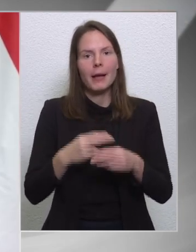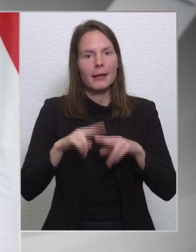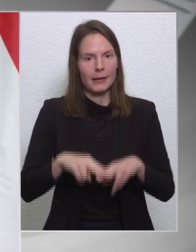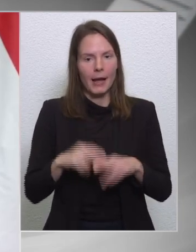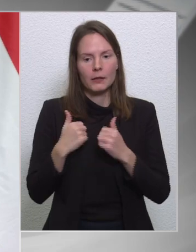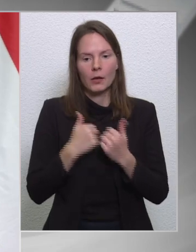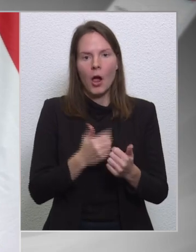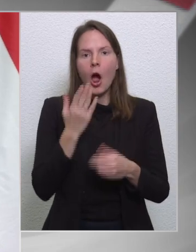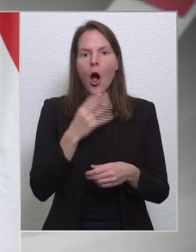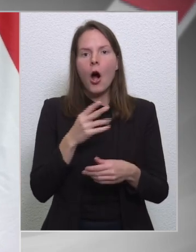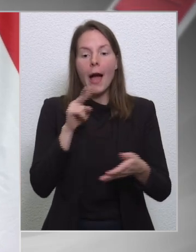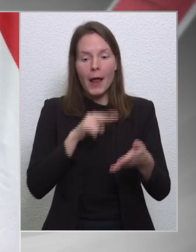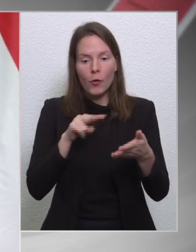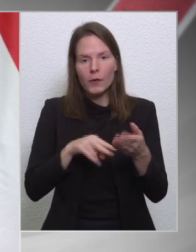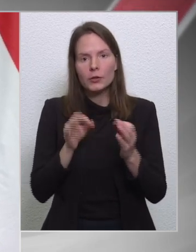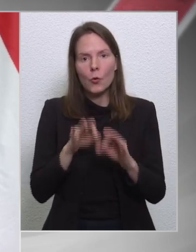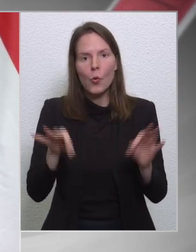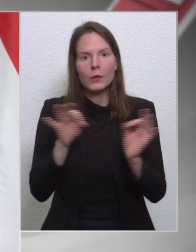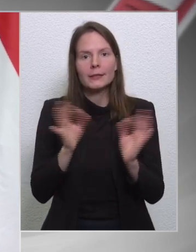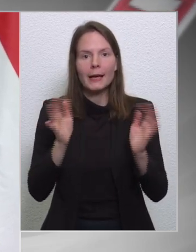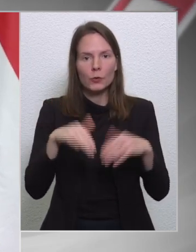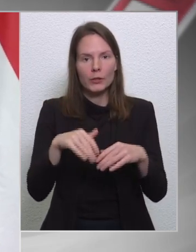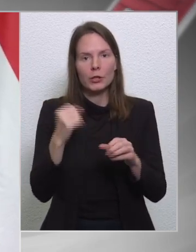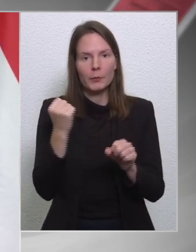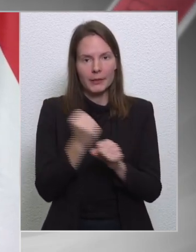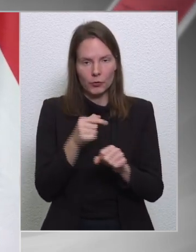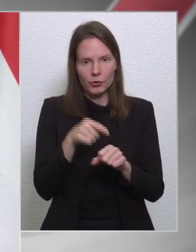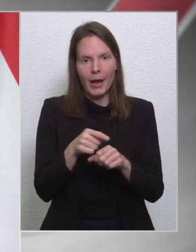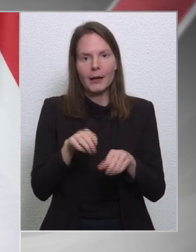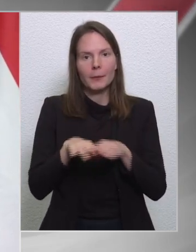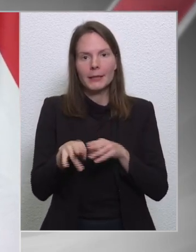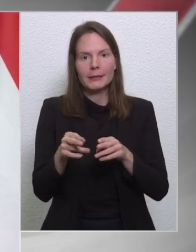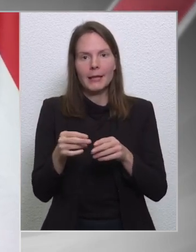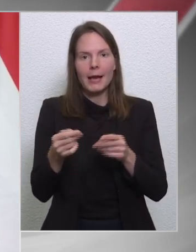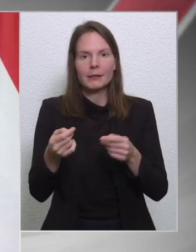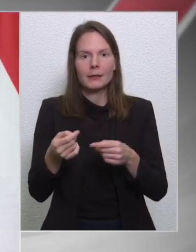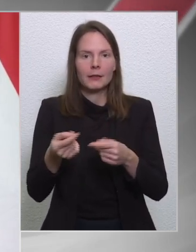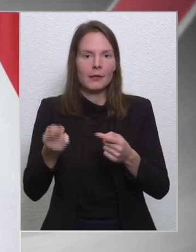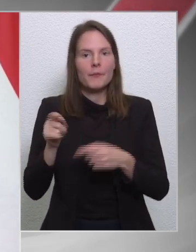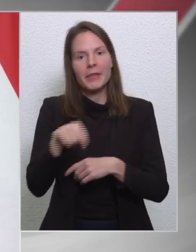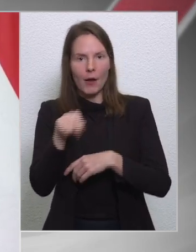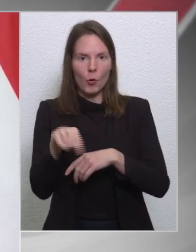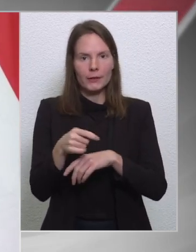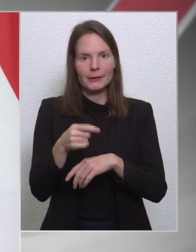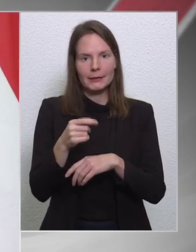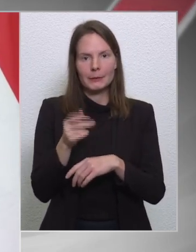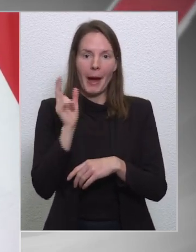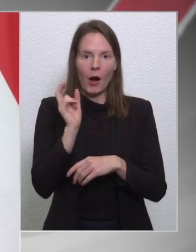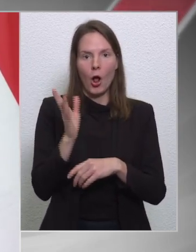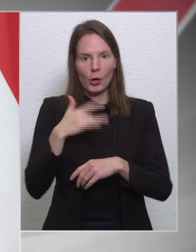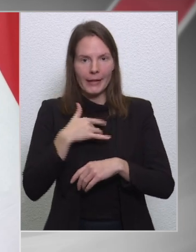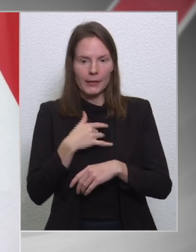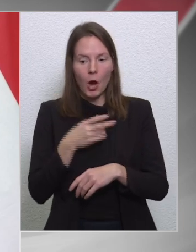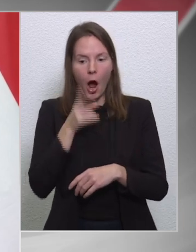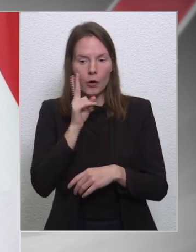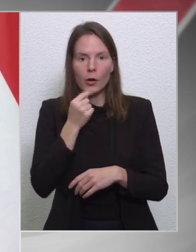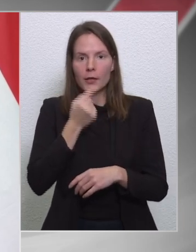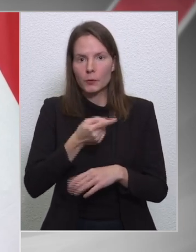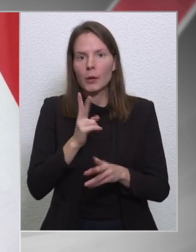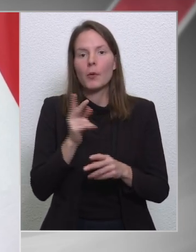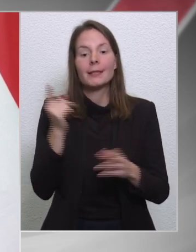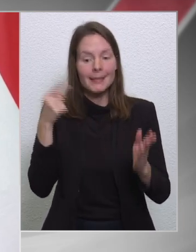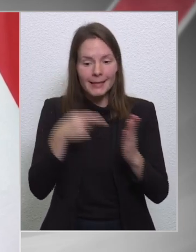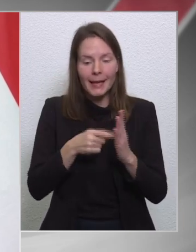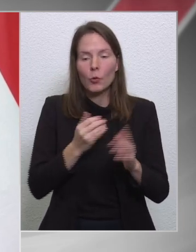Országgyűvési Bizottságnál miniszterjelölti meghallgatásankor mondottakat, akkor is azt mondtam, hogy az a célunk, hogy évvégéig